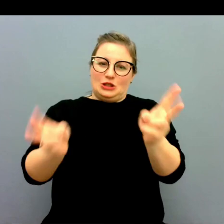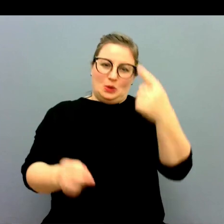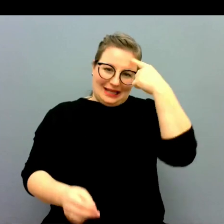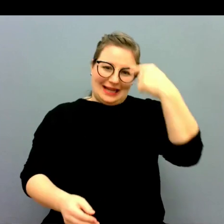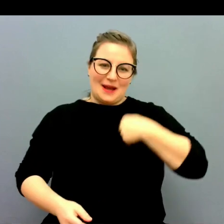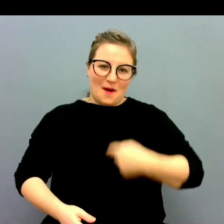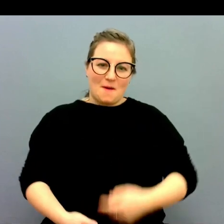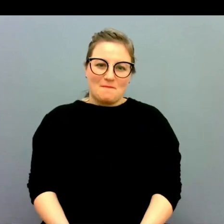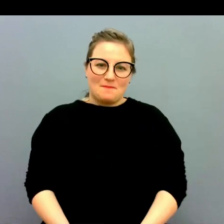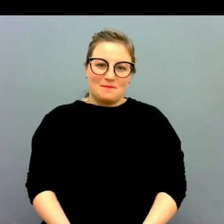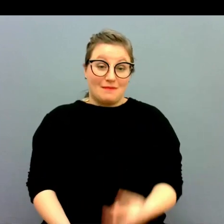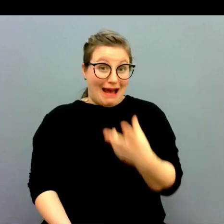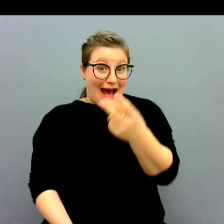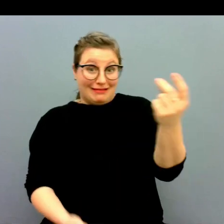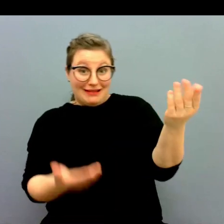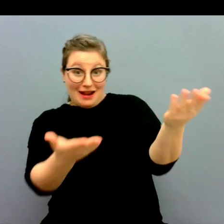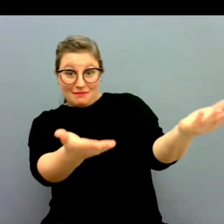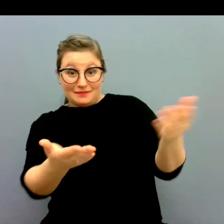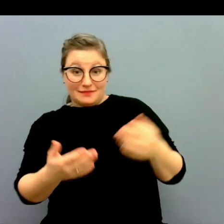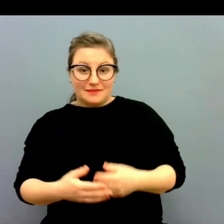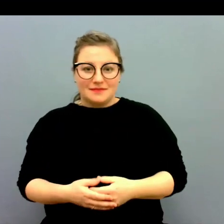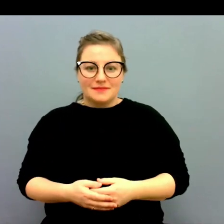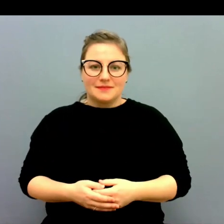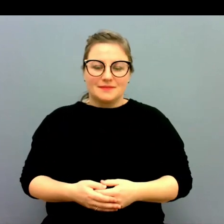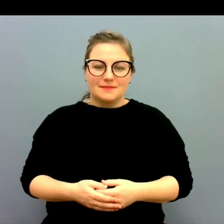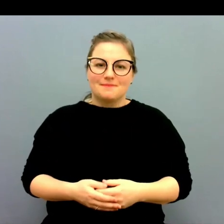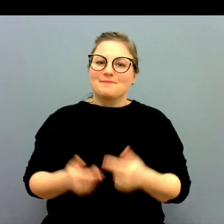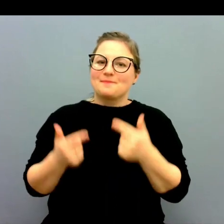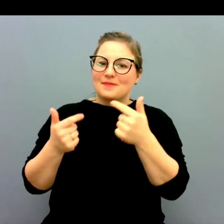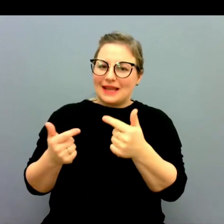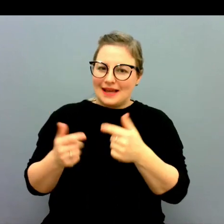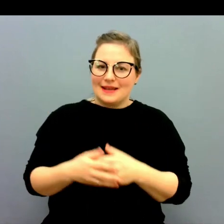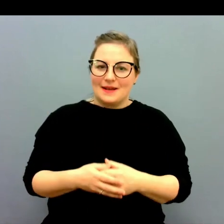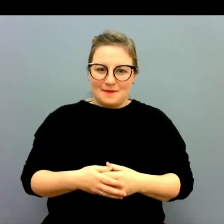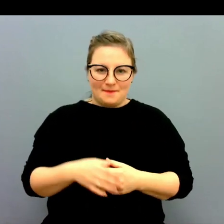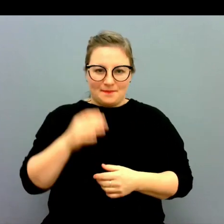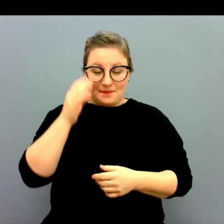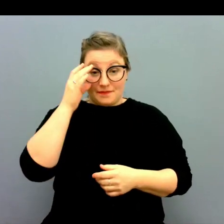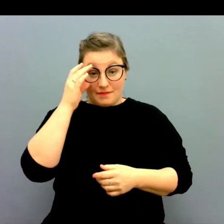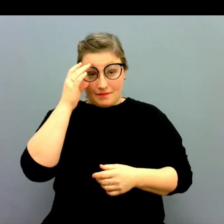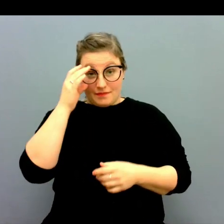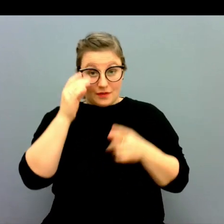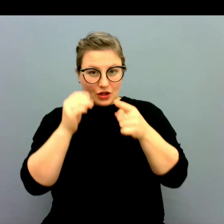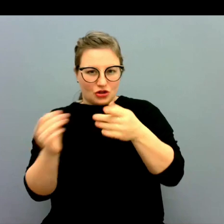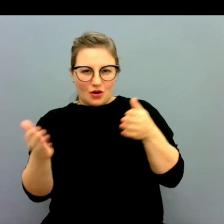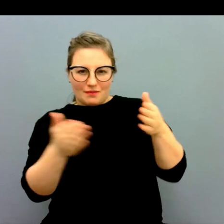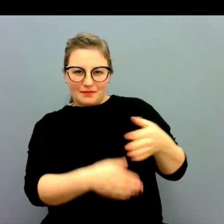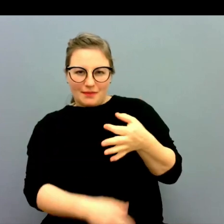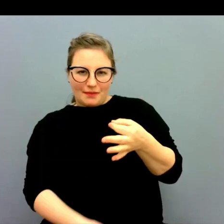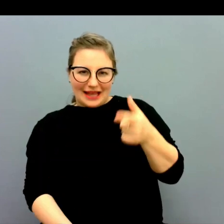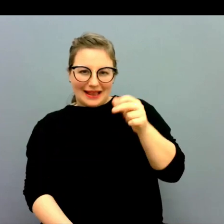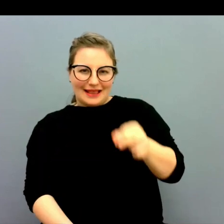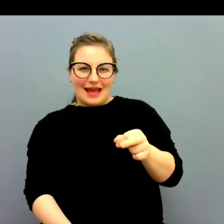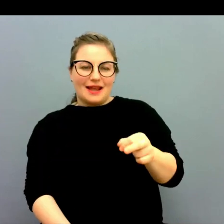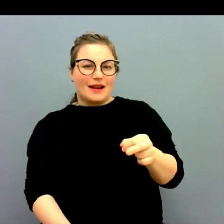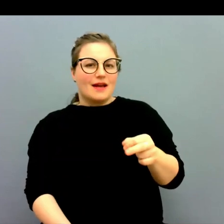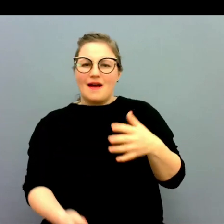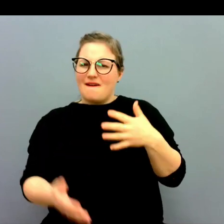lite så tänker jag. De andra får också komma in. Tack. Jag vänder mig till dig Peter.